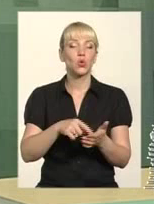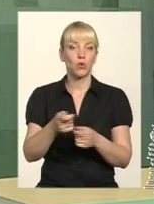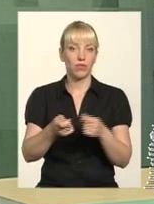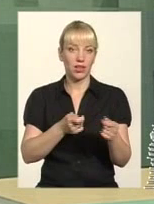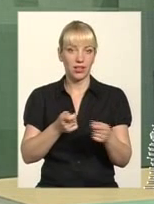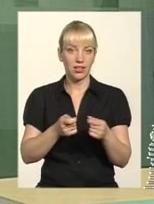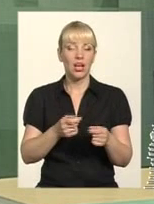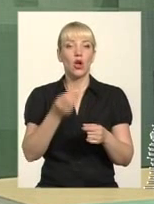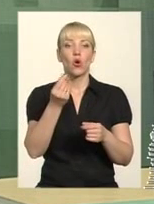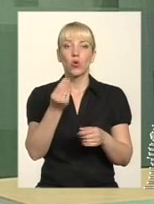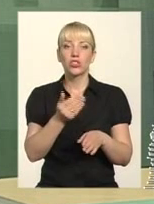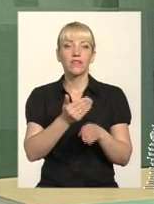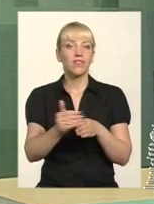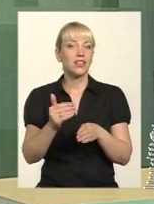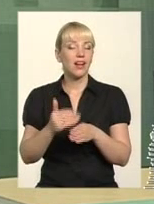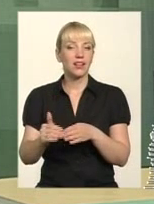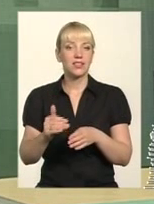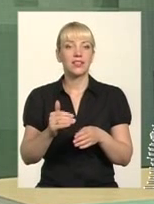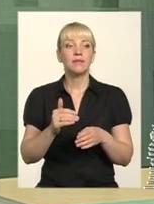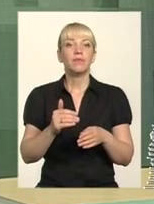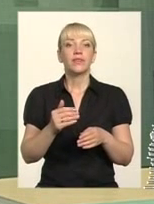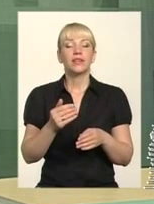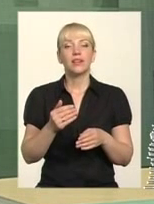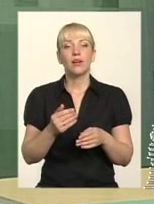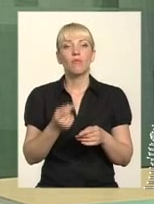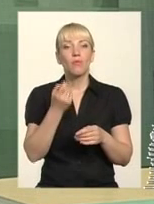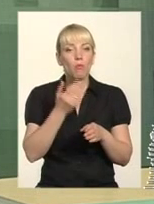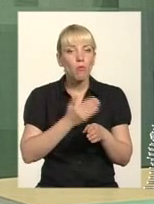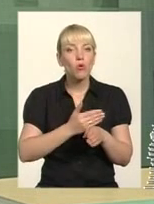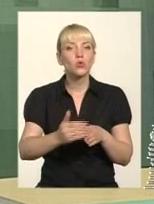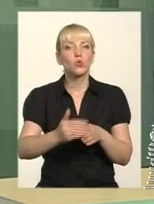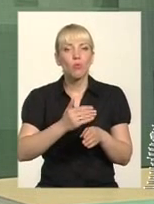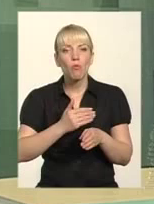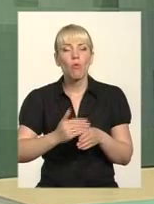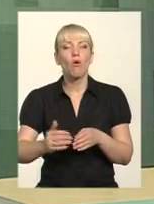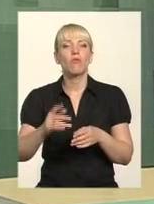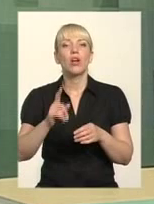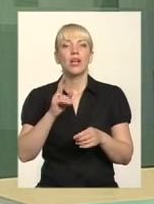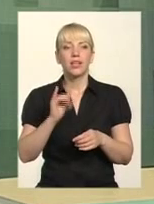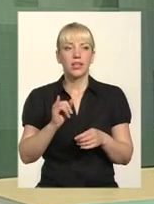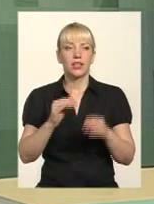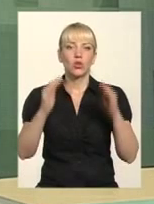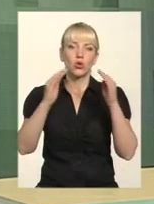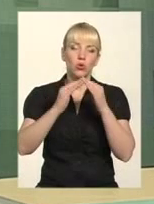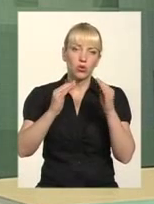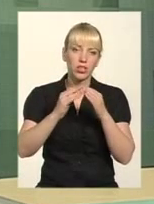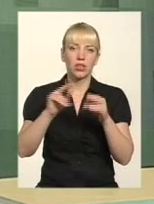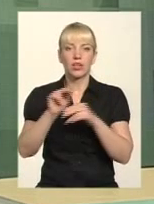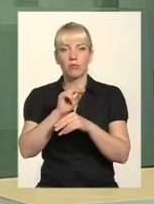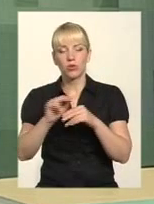кошти поступово не на всі будинки, а там, де була необхідність. Ремонт проводили дахів, заміну ліфтів,